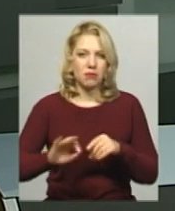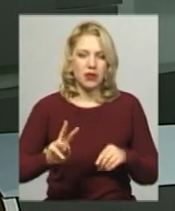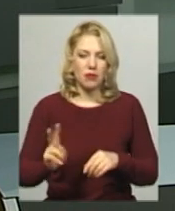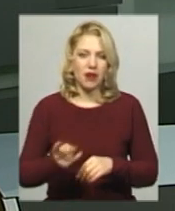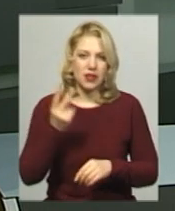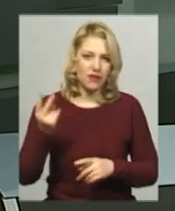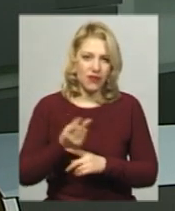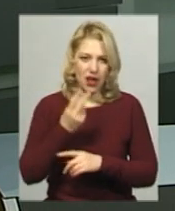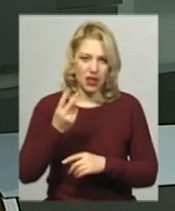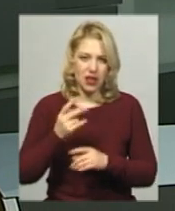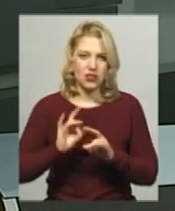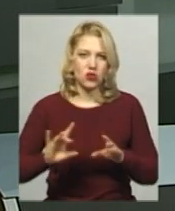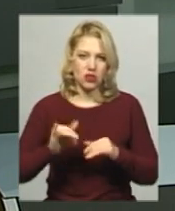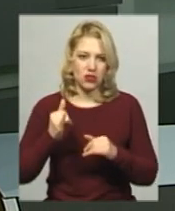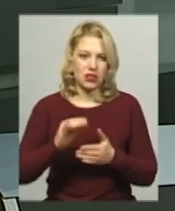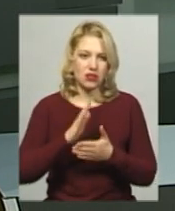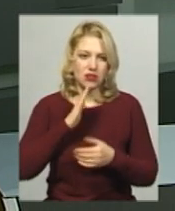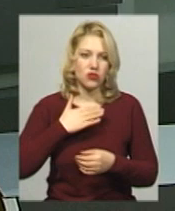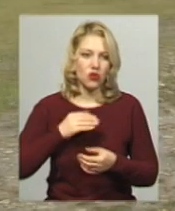Михайло Жила. Розповість далі.